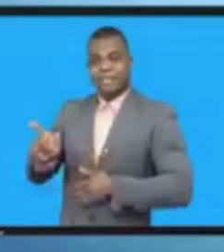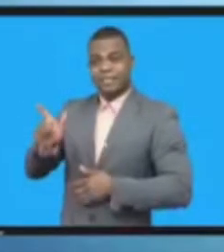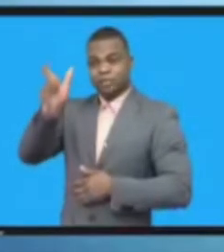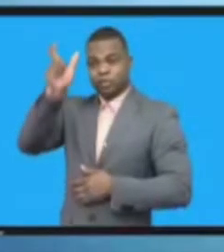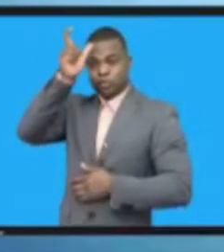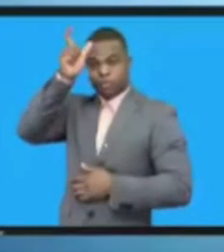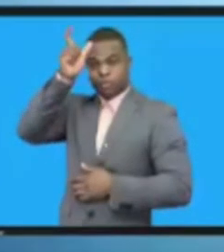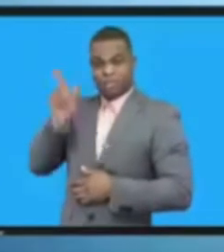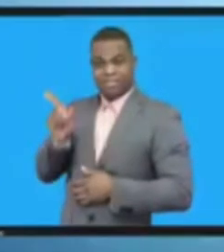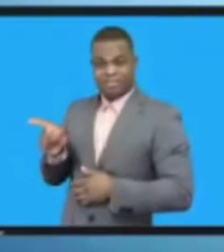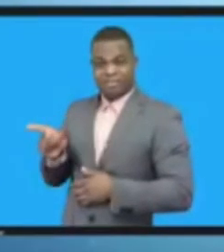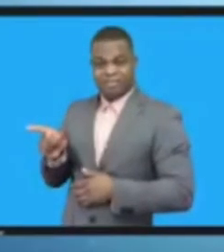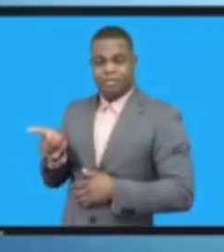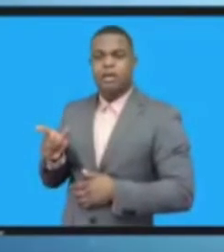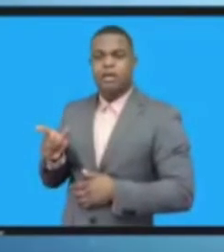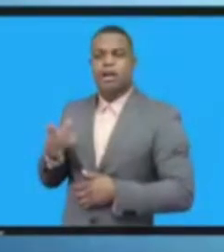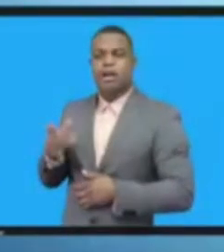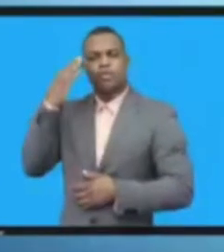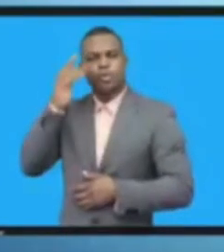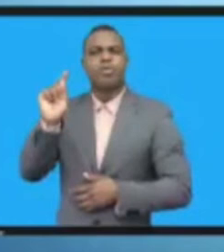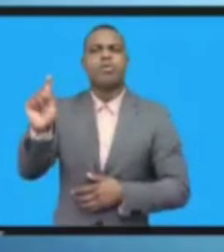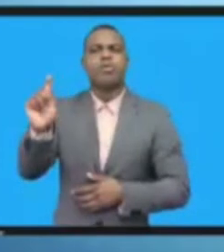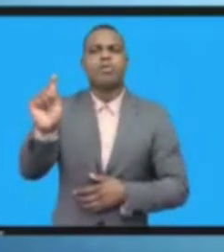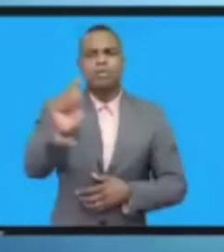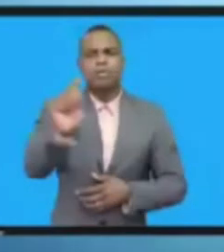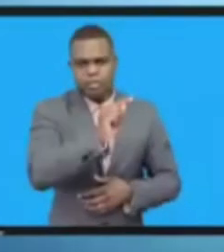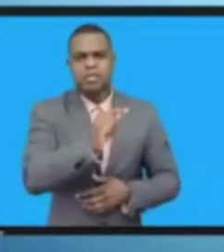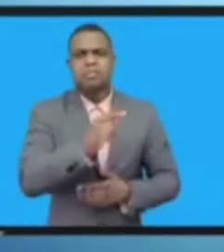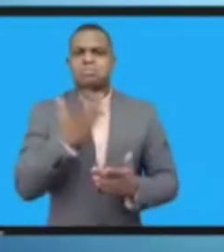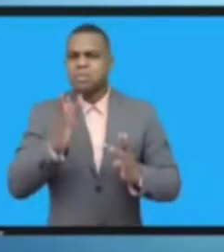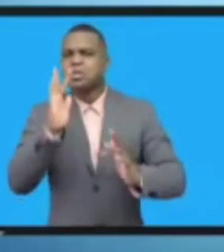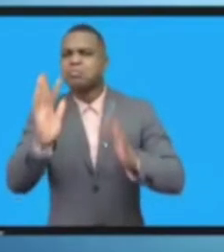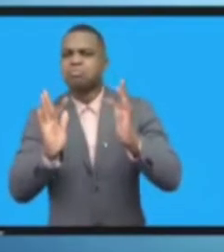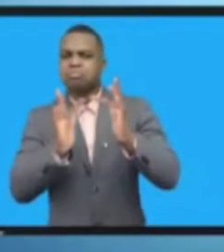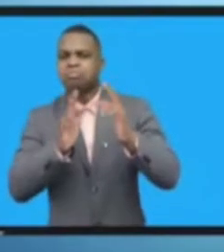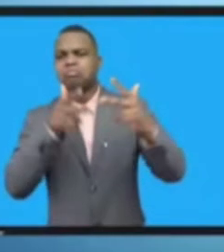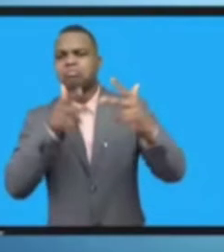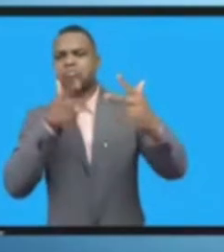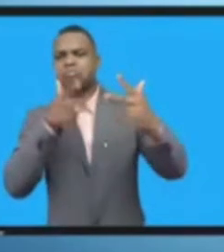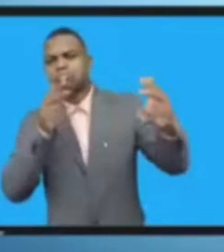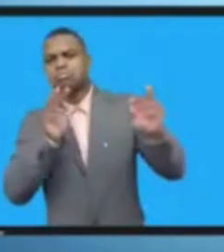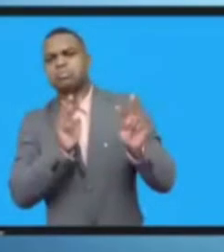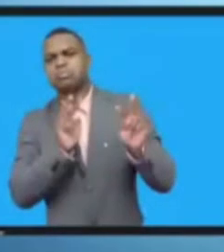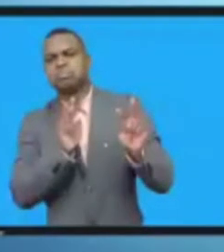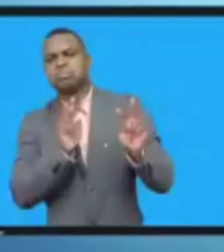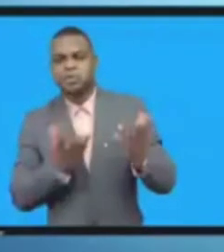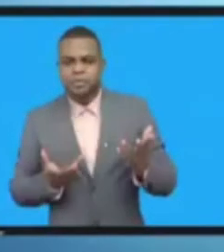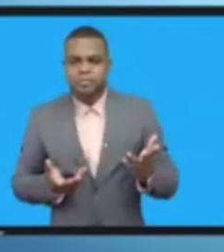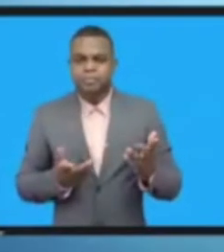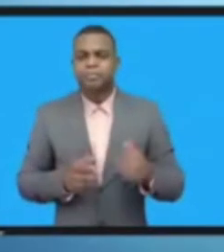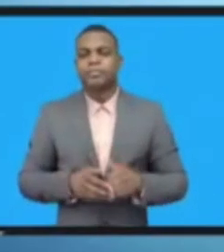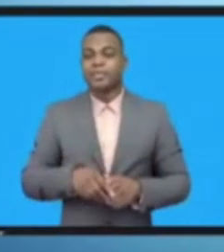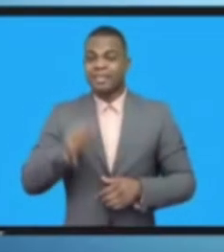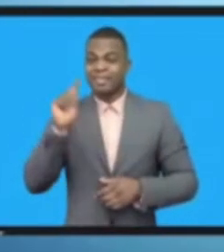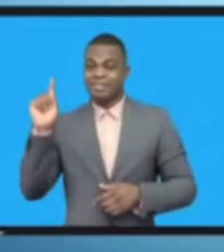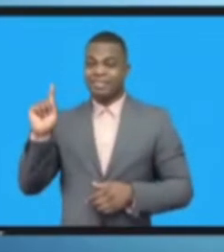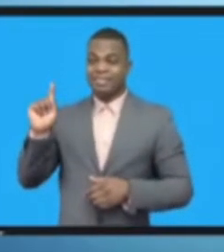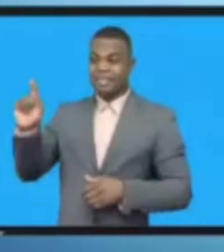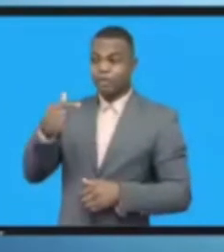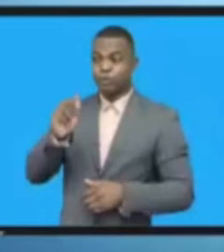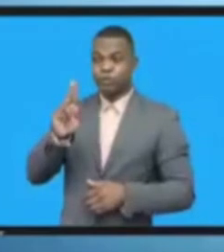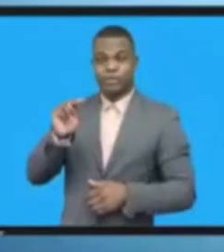تونس هناك في تونس كما أتذكر فإن روح التفاؤل قد